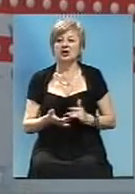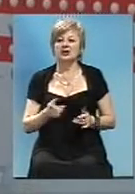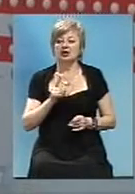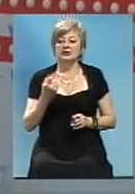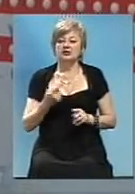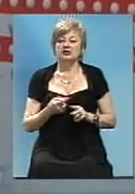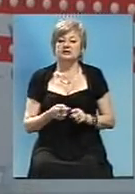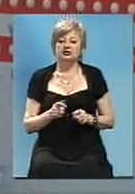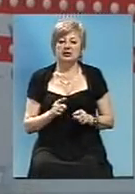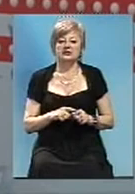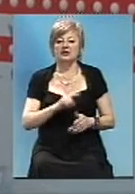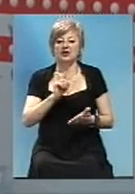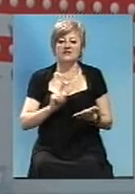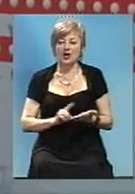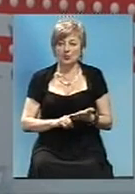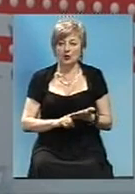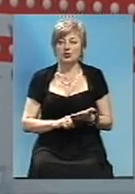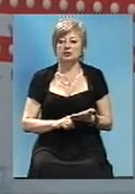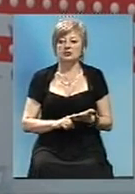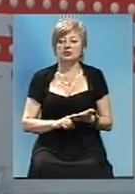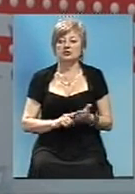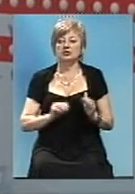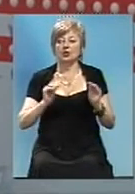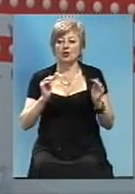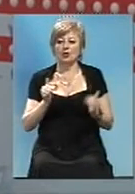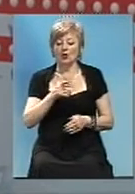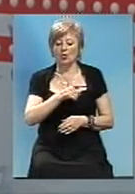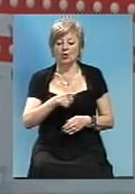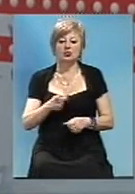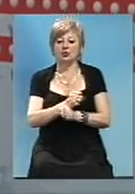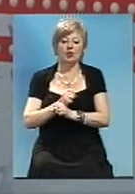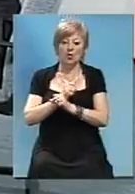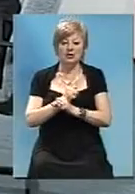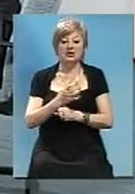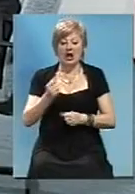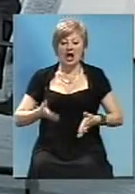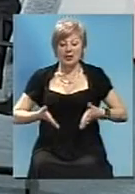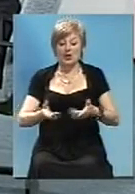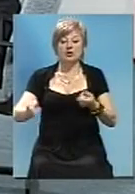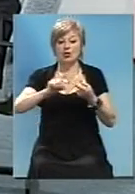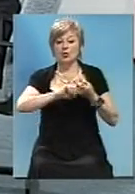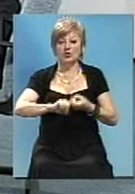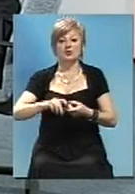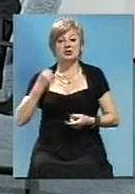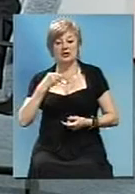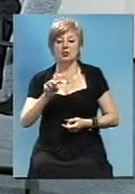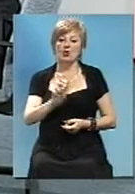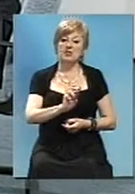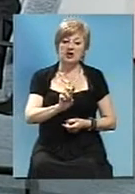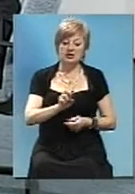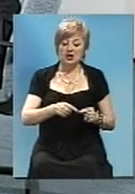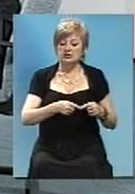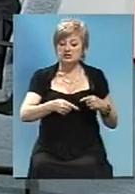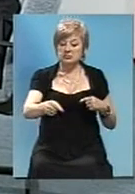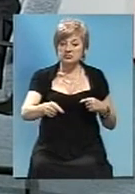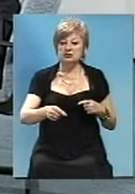хештегом запитаєвка ми його знайшли, курортний сезон у розпалі, а дорога, що з'єднує обласний центр з Бердянськом, на ділянці